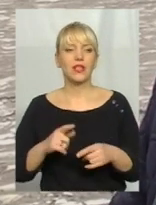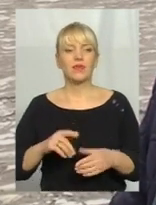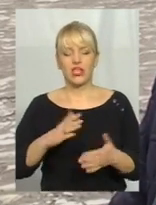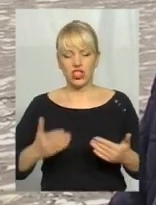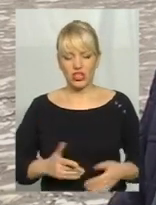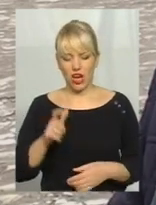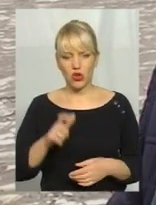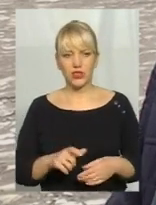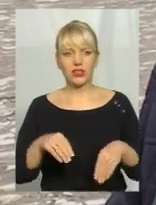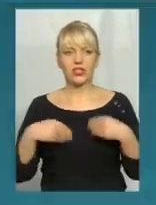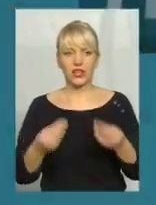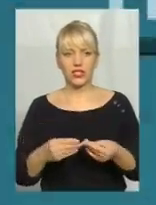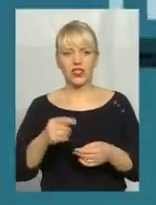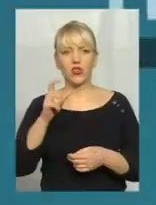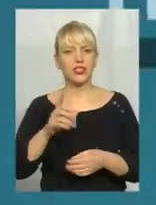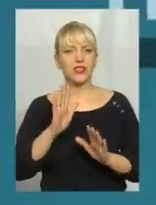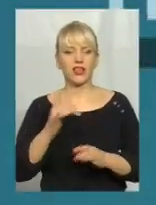раз, і прожити я треба в Кам'янці-Подійському.